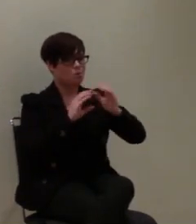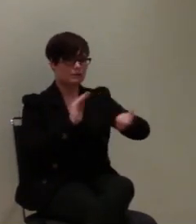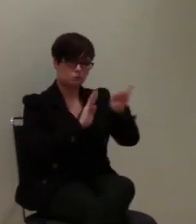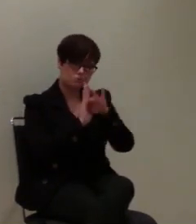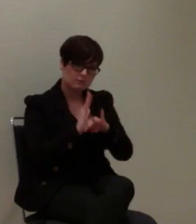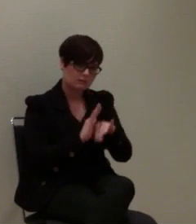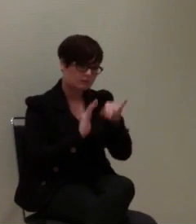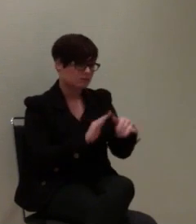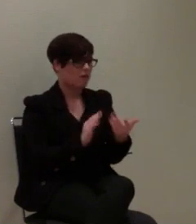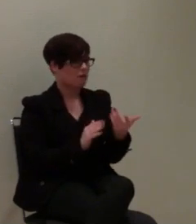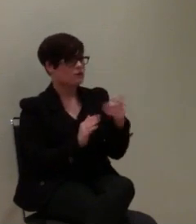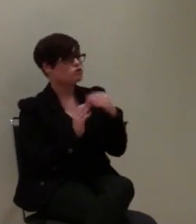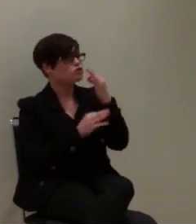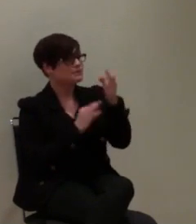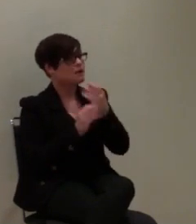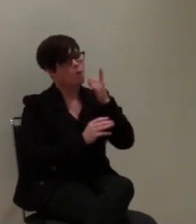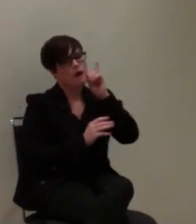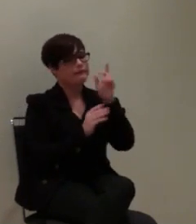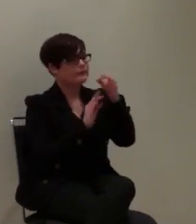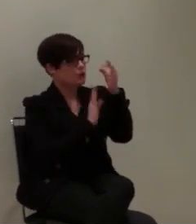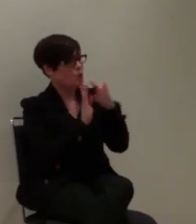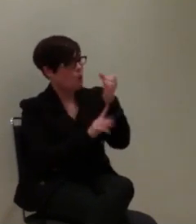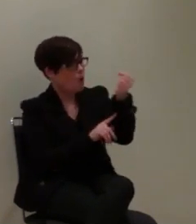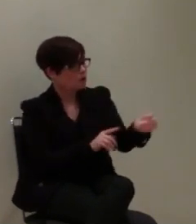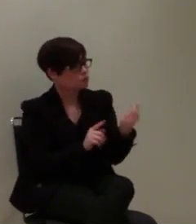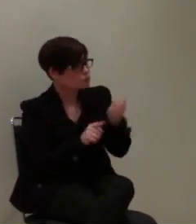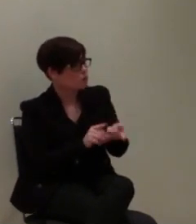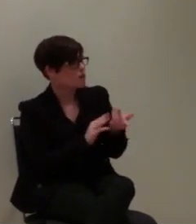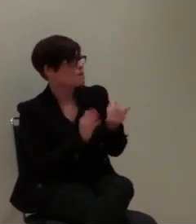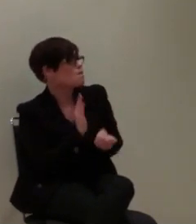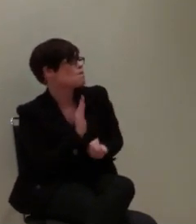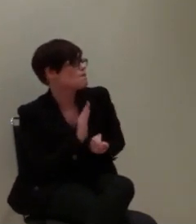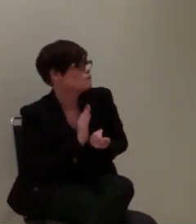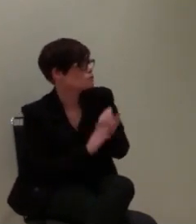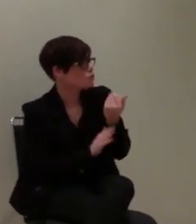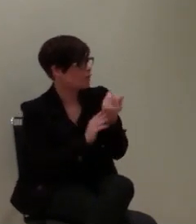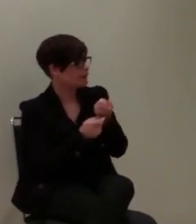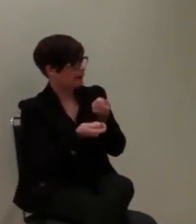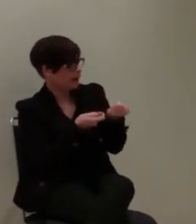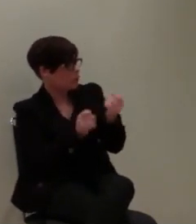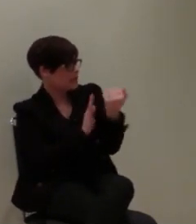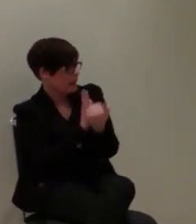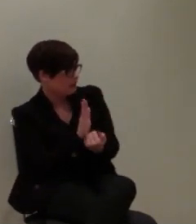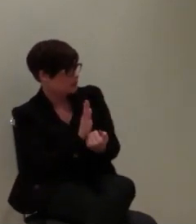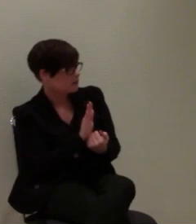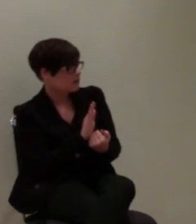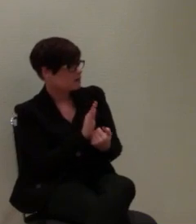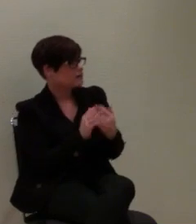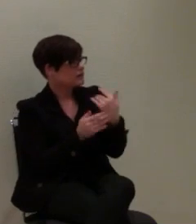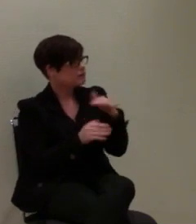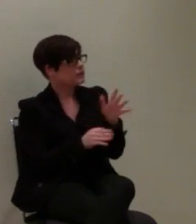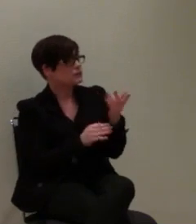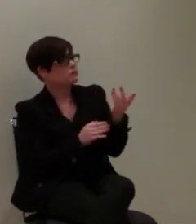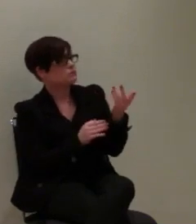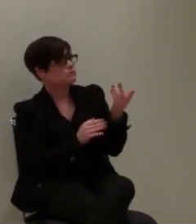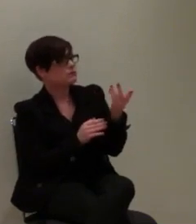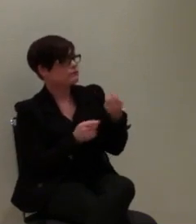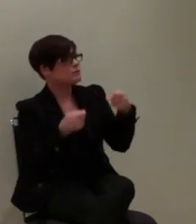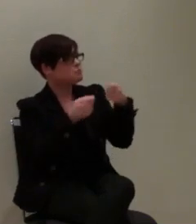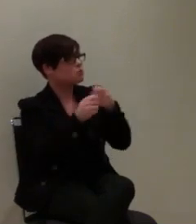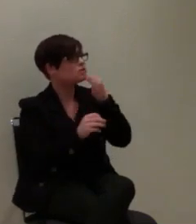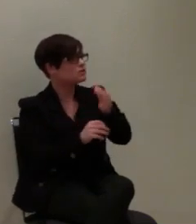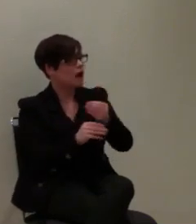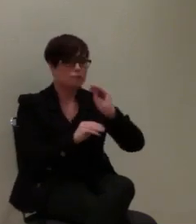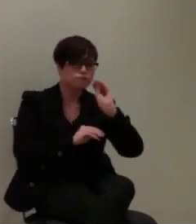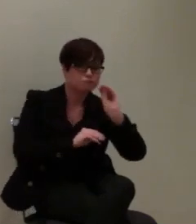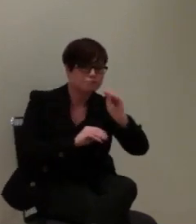wo die, gerade speziell auch die Handyordnung nur reguliert werden sollte, hatten wir entsprechende Eingaben in den Bundestag